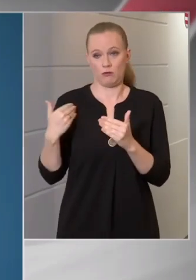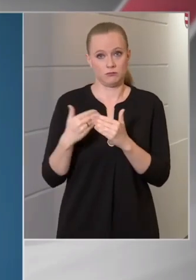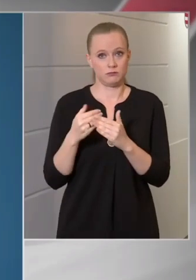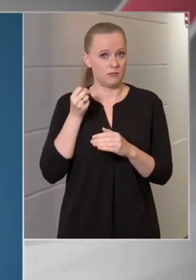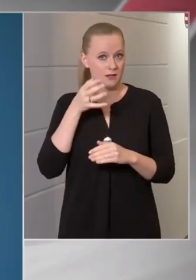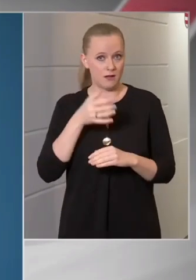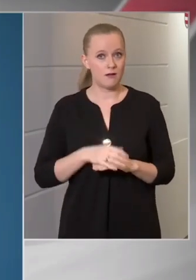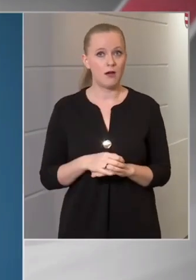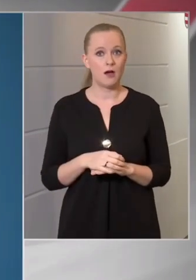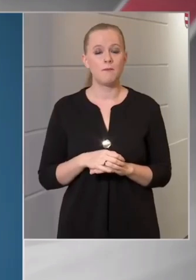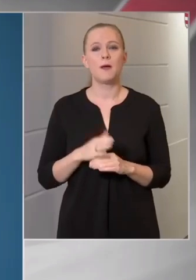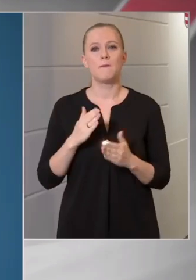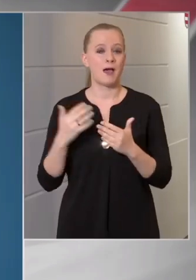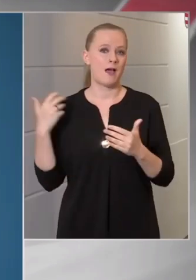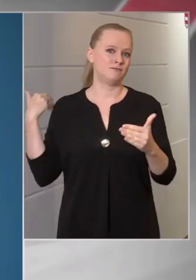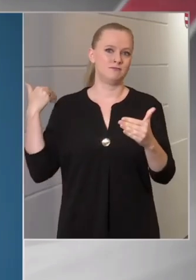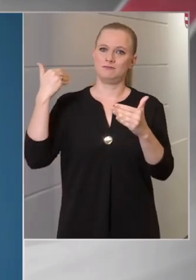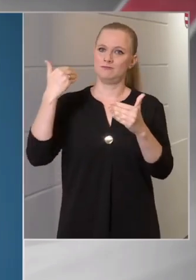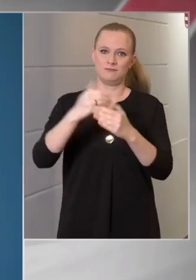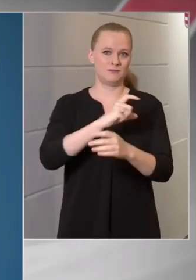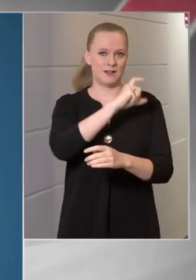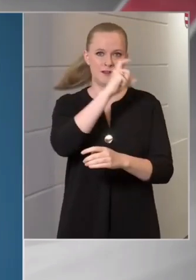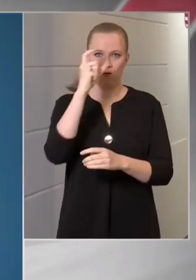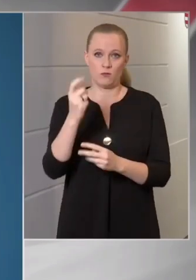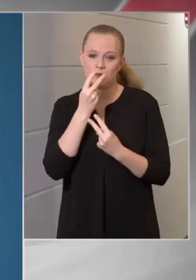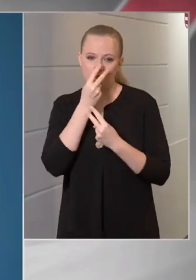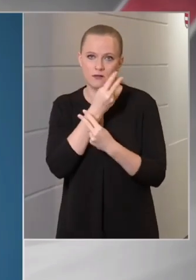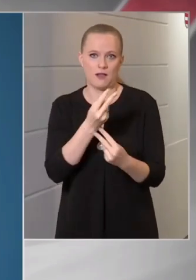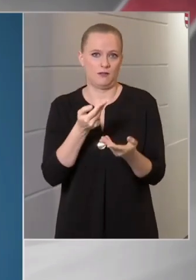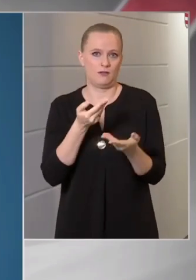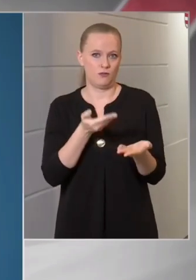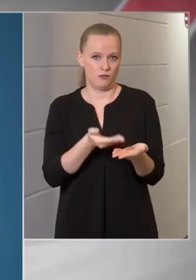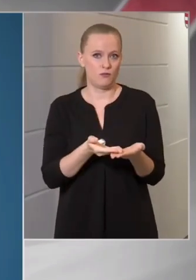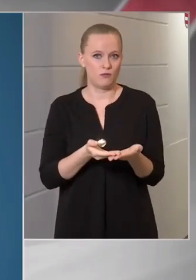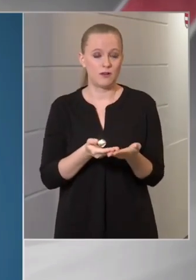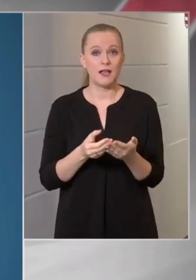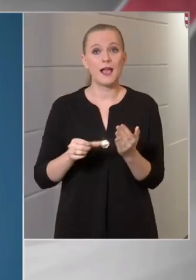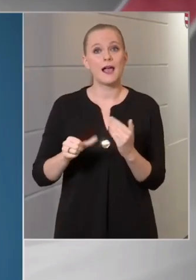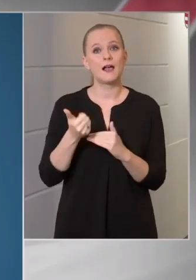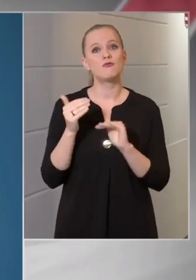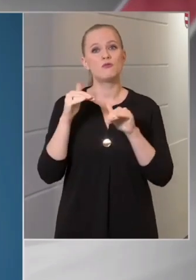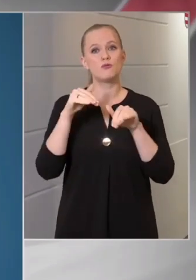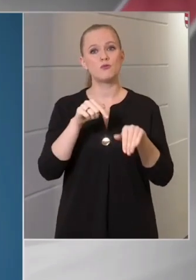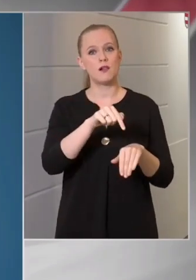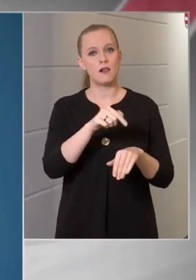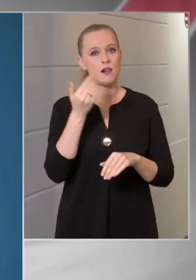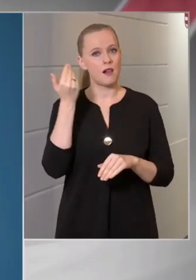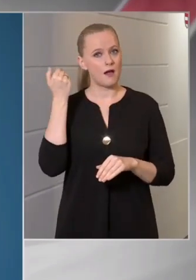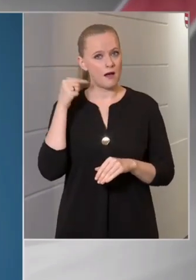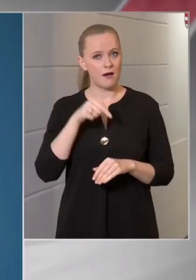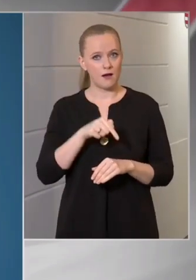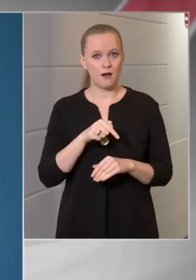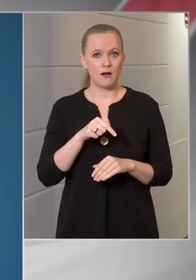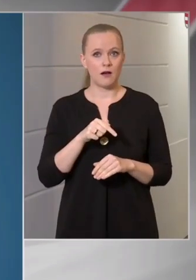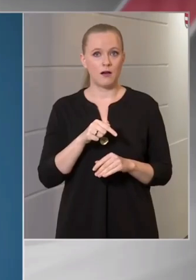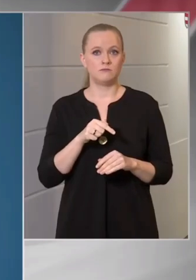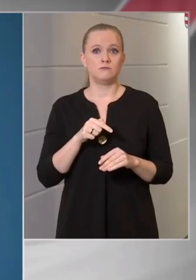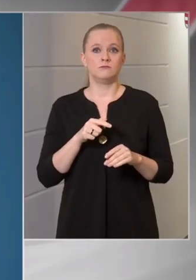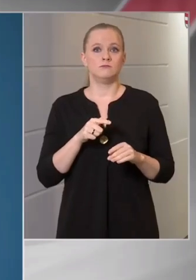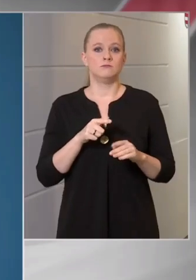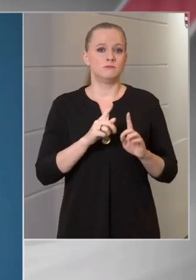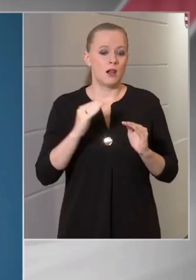hanem már jó hosszú ideje, hiszen látjuk azt, hogy az első hullám megtorpanását